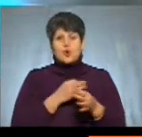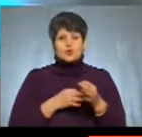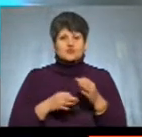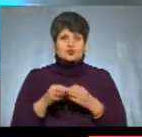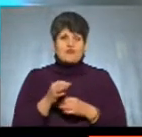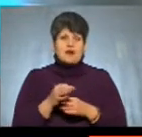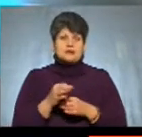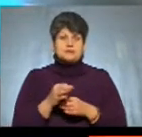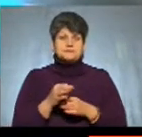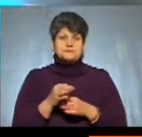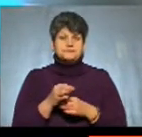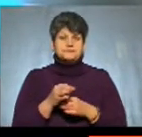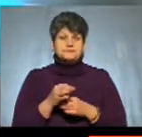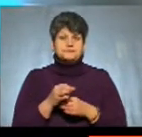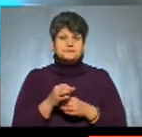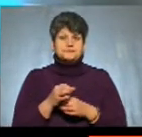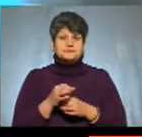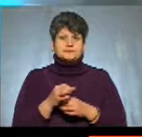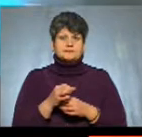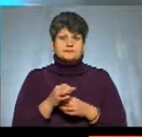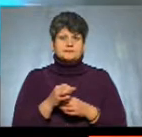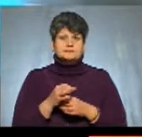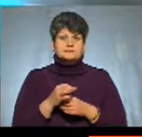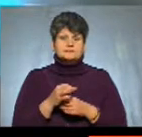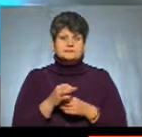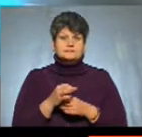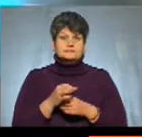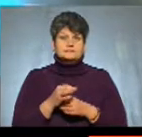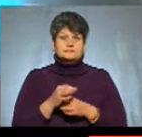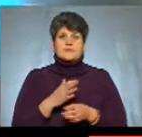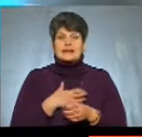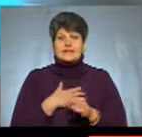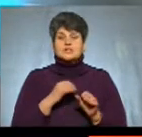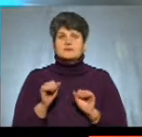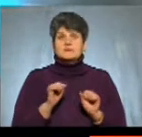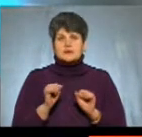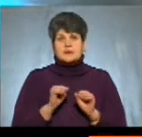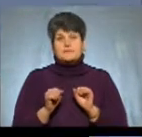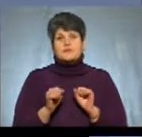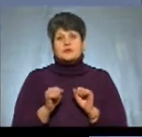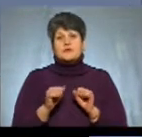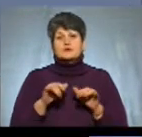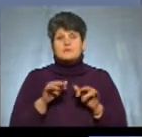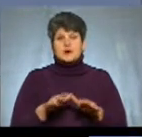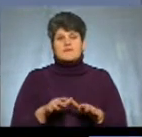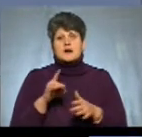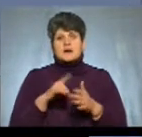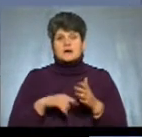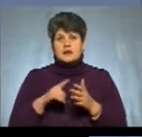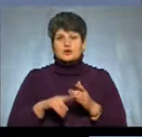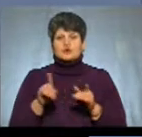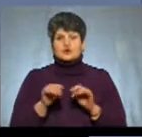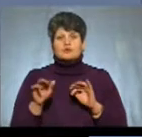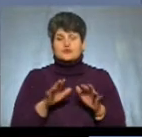з нашим департаментом в справах релігій і національності щодо процедури